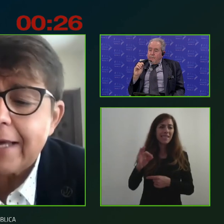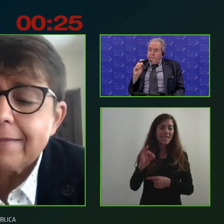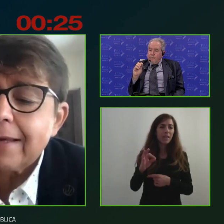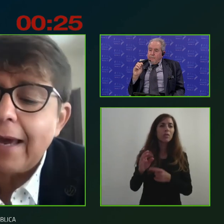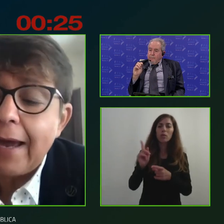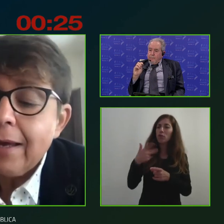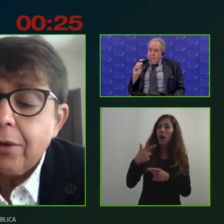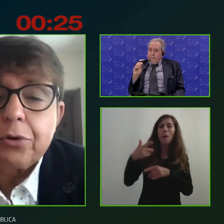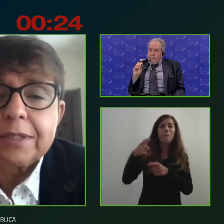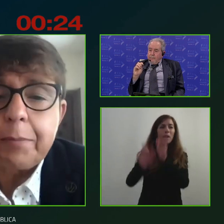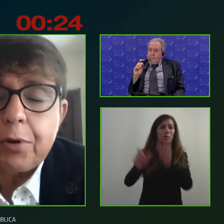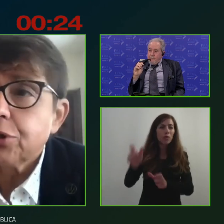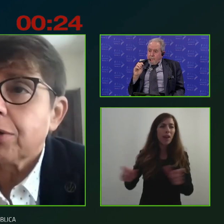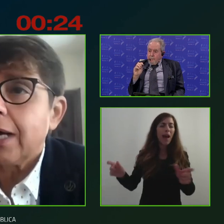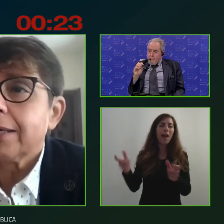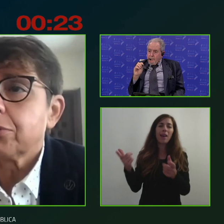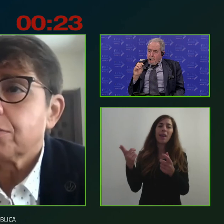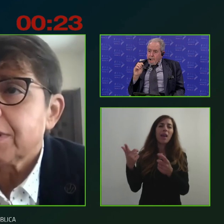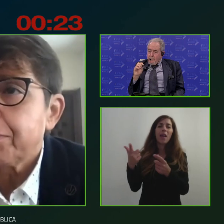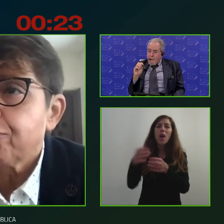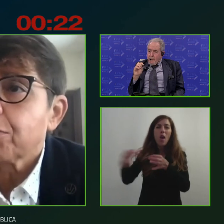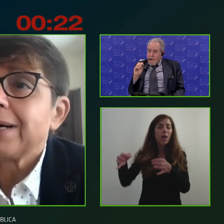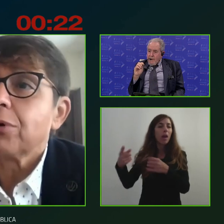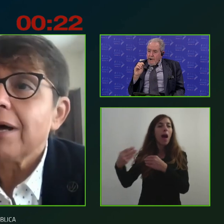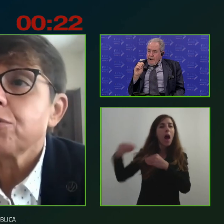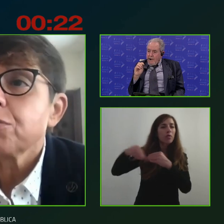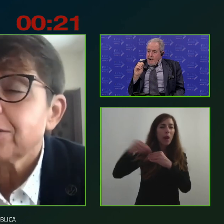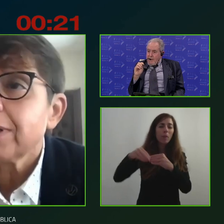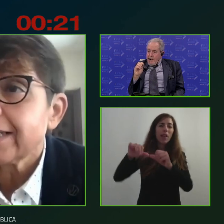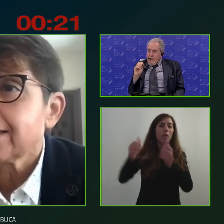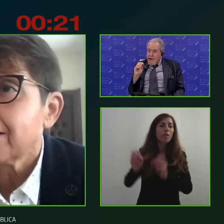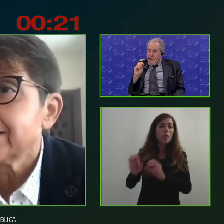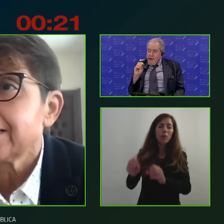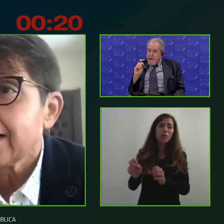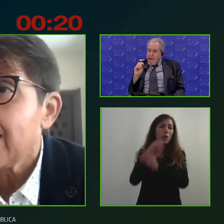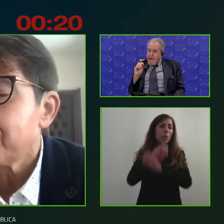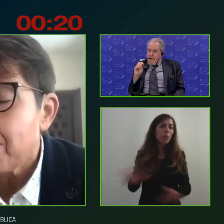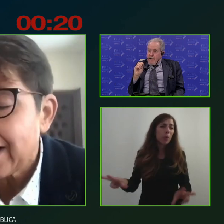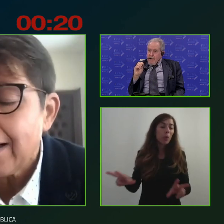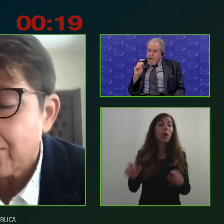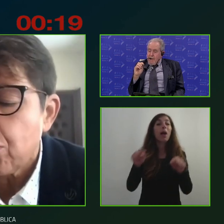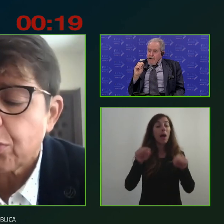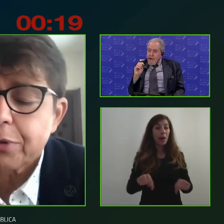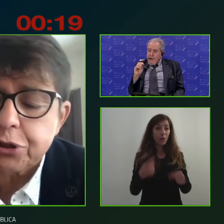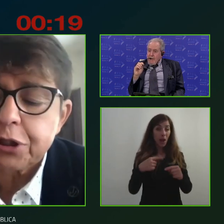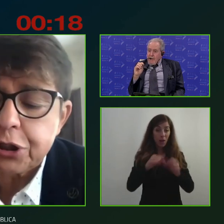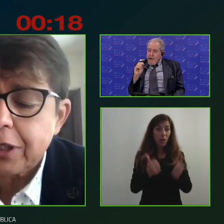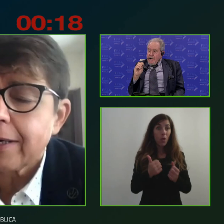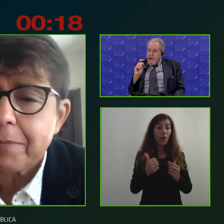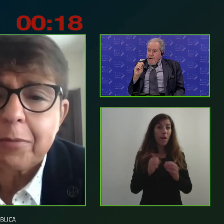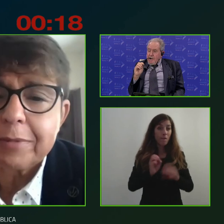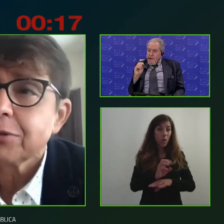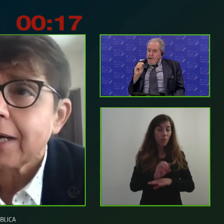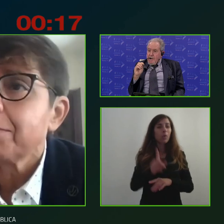dipendenti che non si è più aggiornato non si è più formato la formazione che è stata messa in campo ma che anche noi come regioni